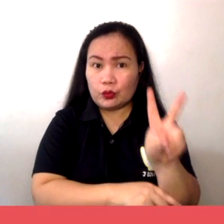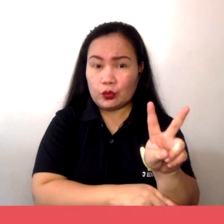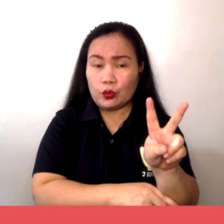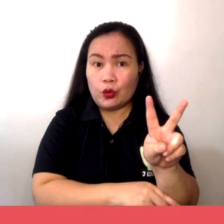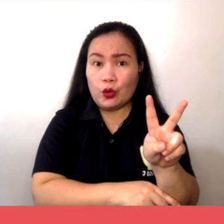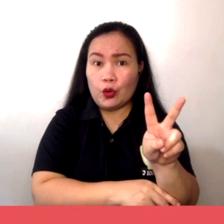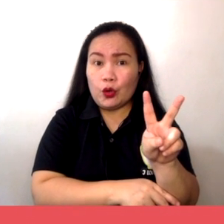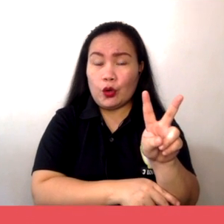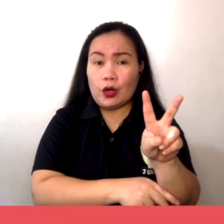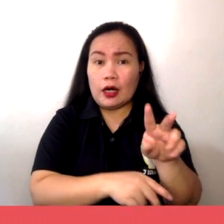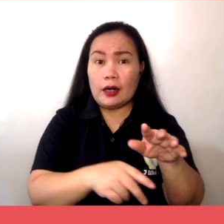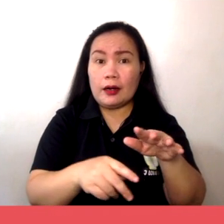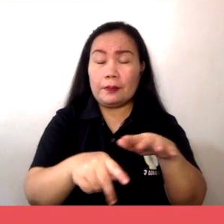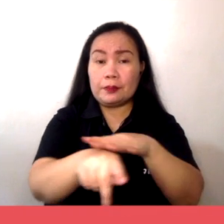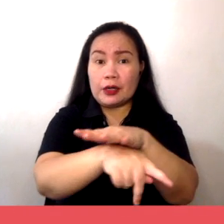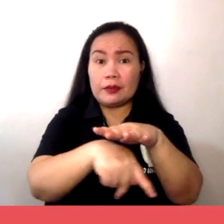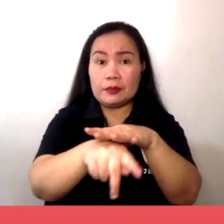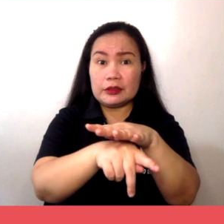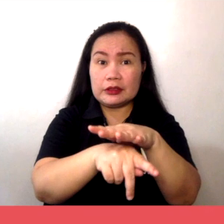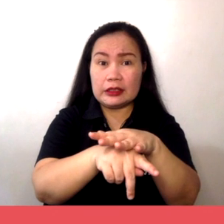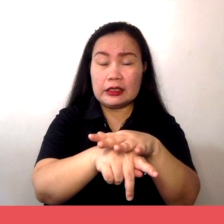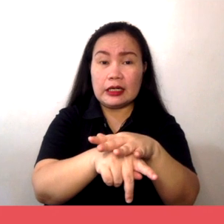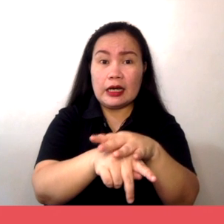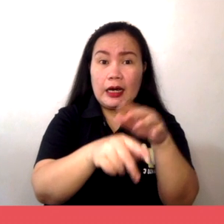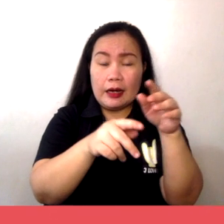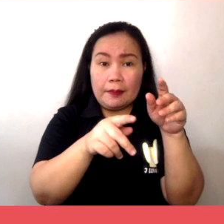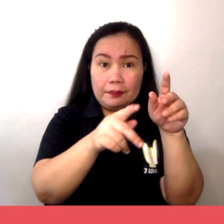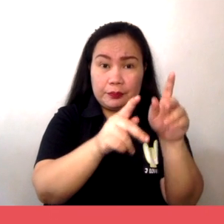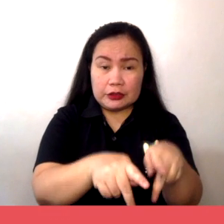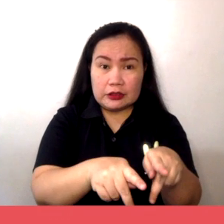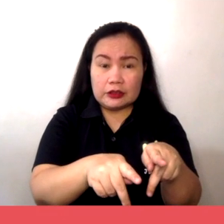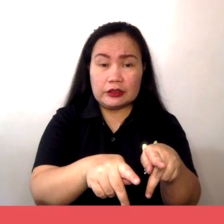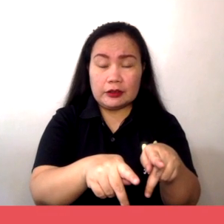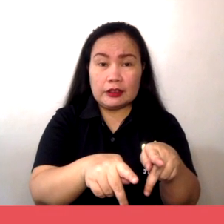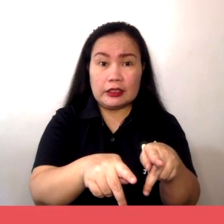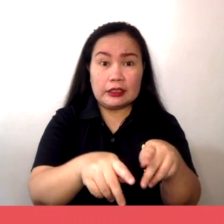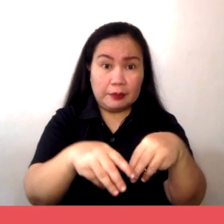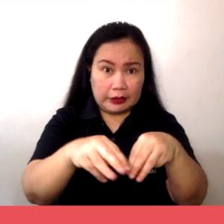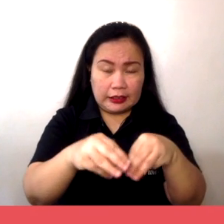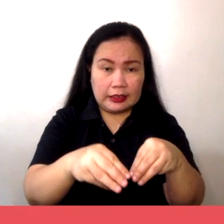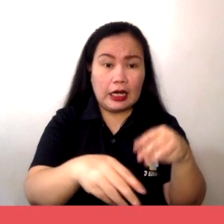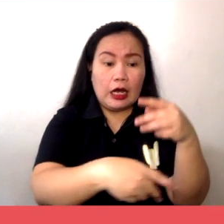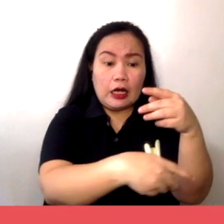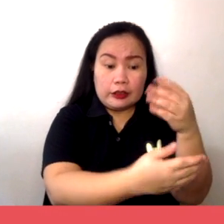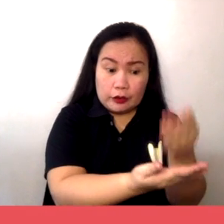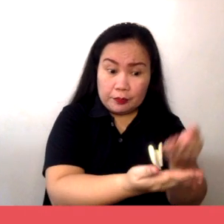pangunahing tauhan sa pamilihan, ang consumer, pati na rin ang producer.